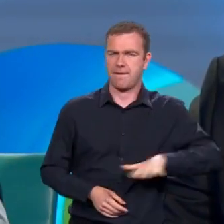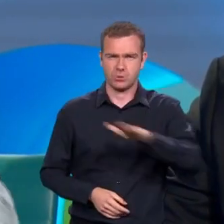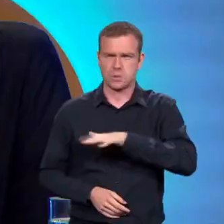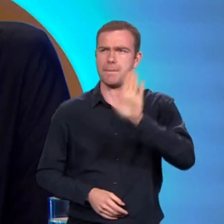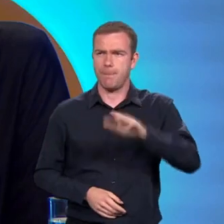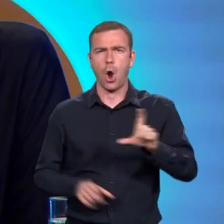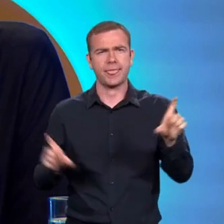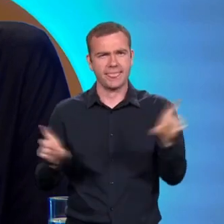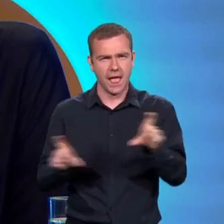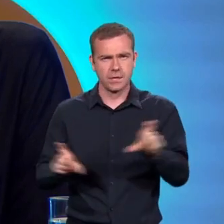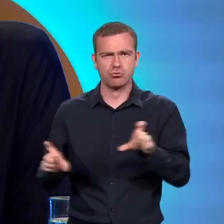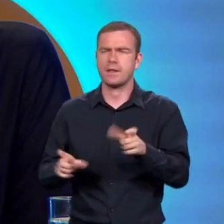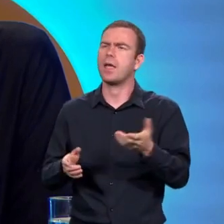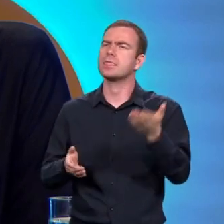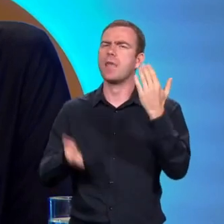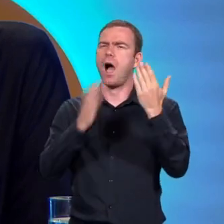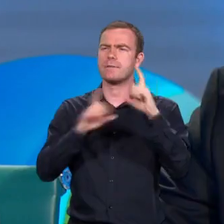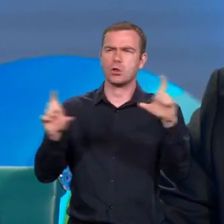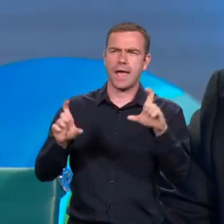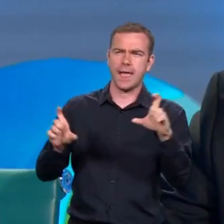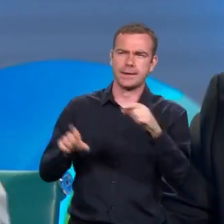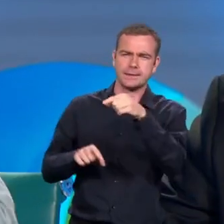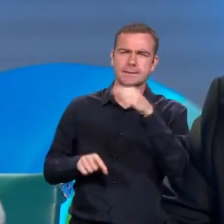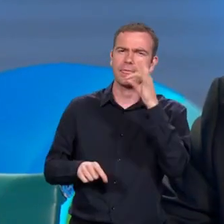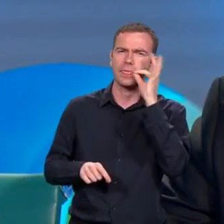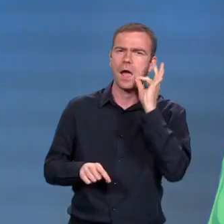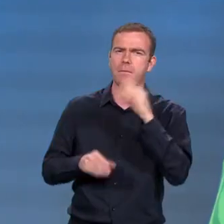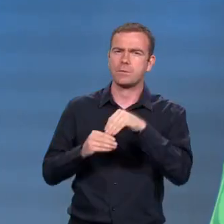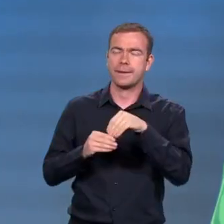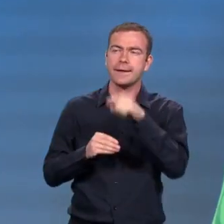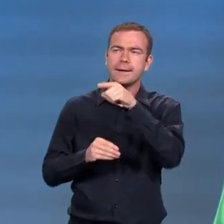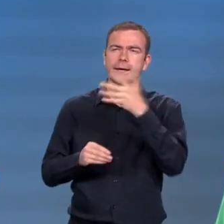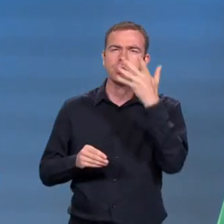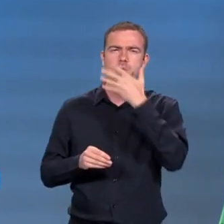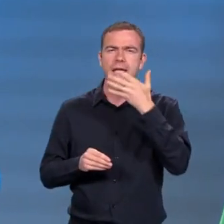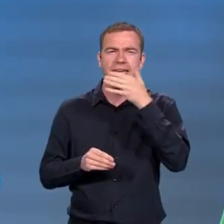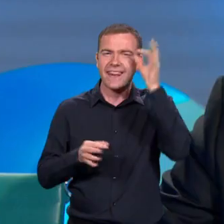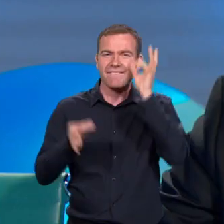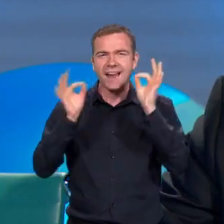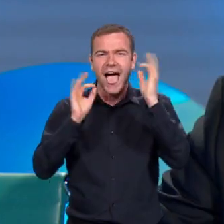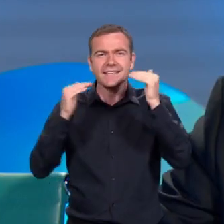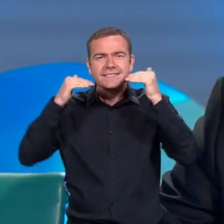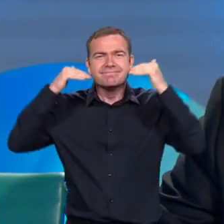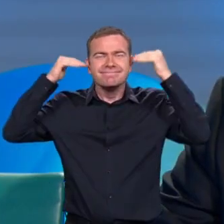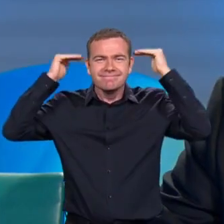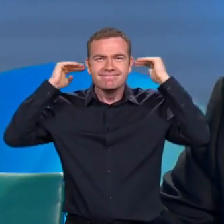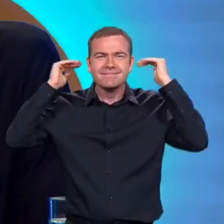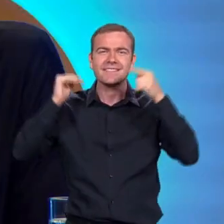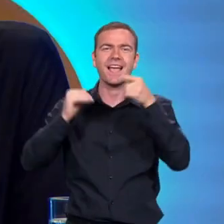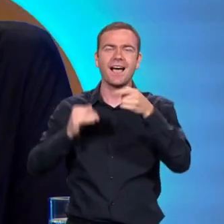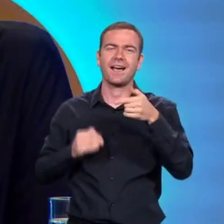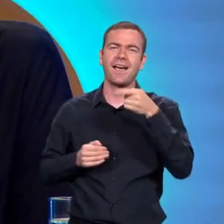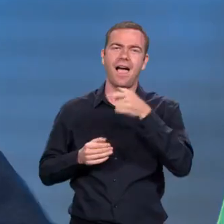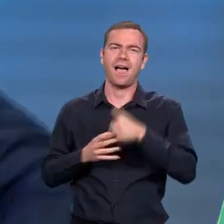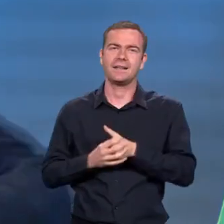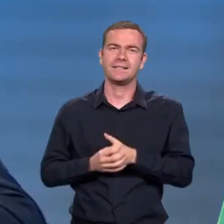tanečnica. Niekedy tancovala dáma... Čiernovlasa. Áno. S krátkým zostrihom. To